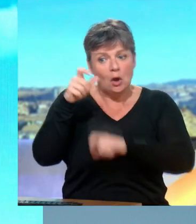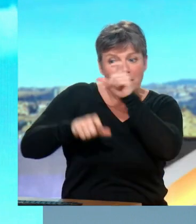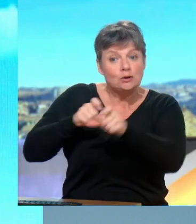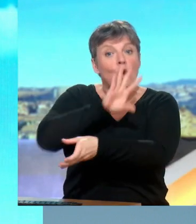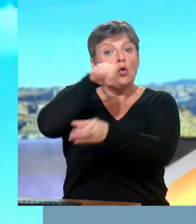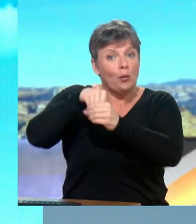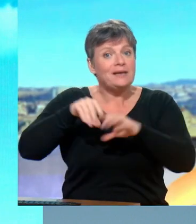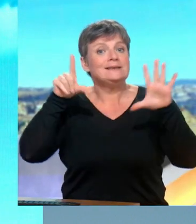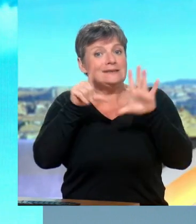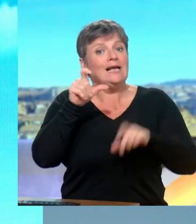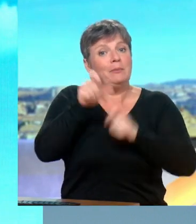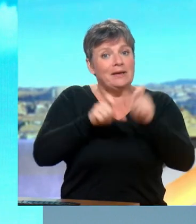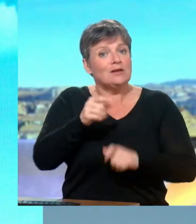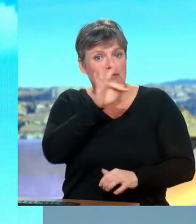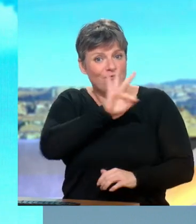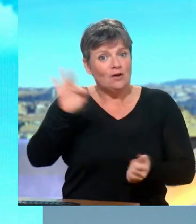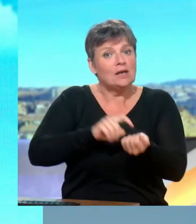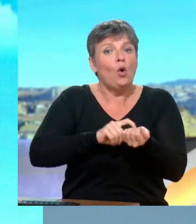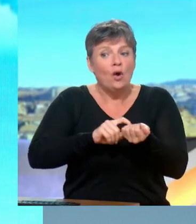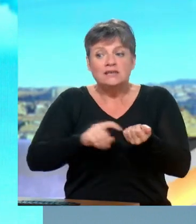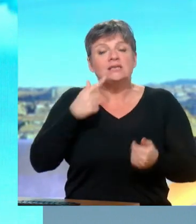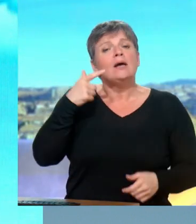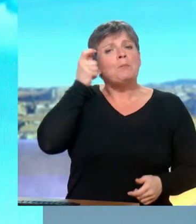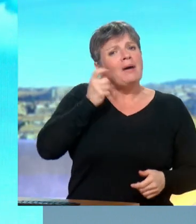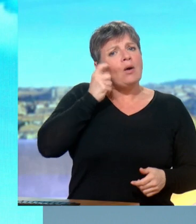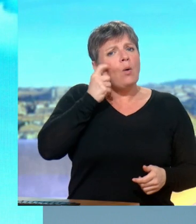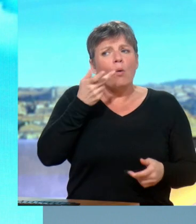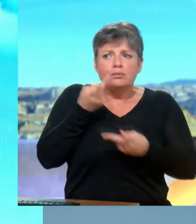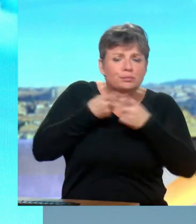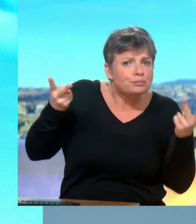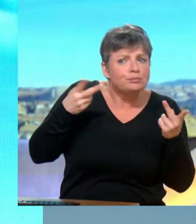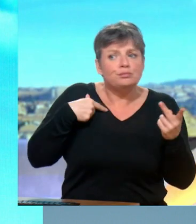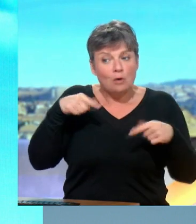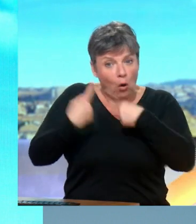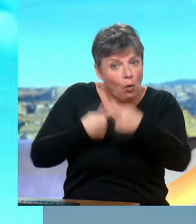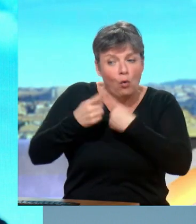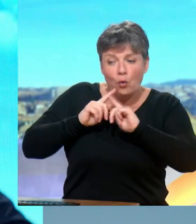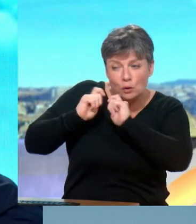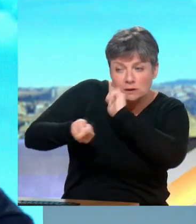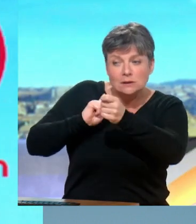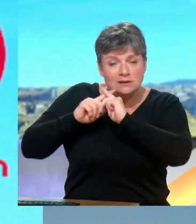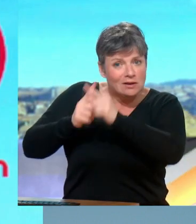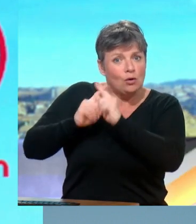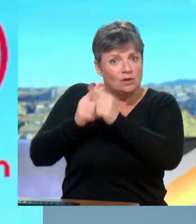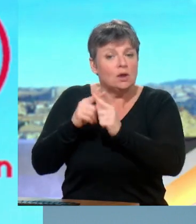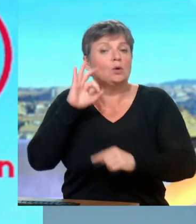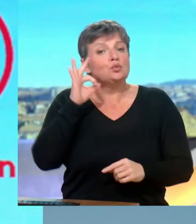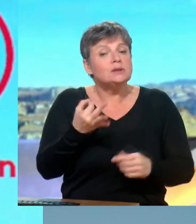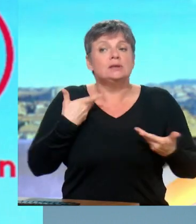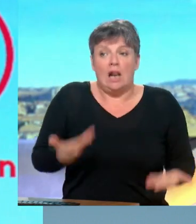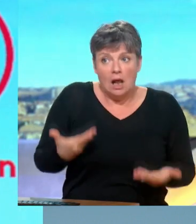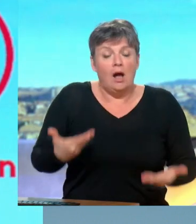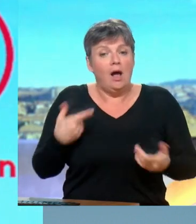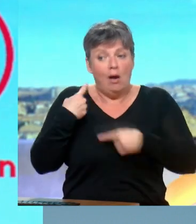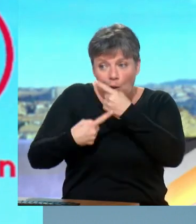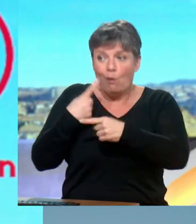notamment. Emmanuel Macron, le président français, disait qu'il y avait de grandes négociations qui étaient en train de se dérouler. Il y a de grandes négociations. Évidemment,